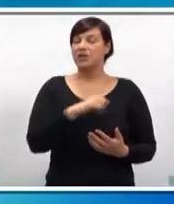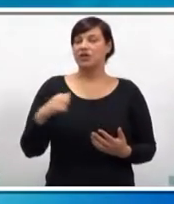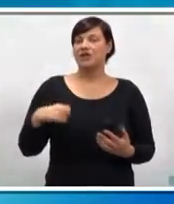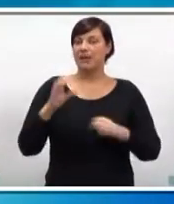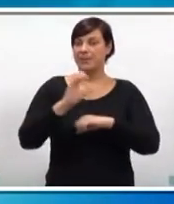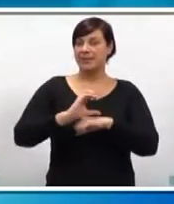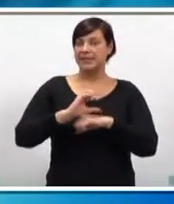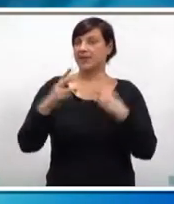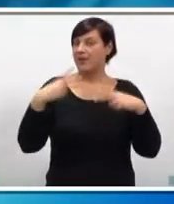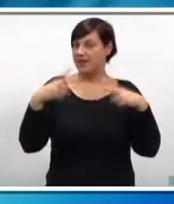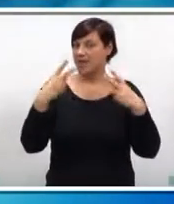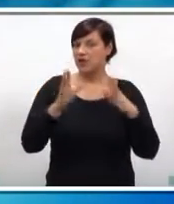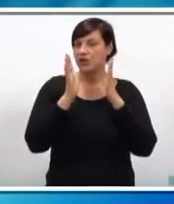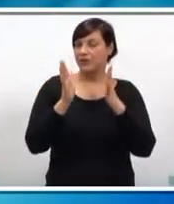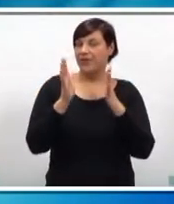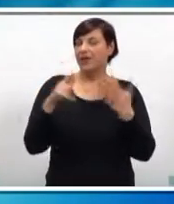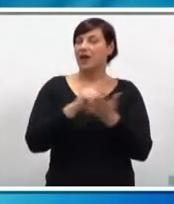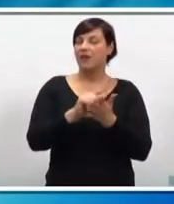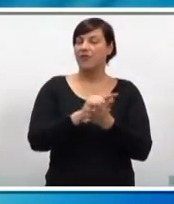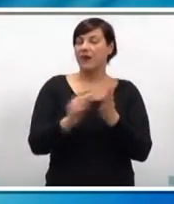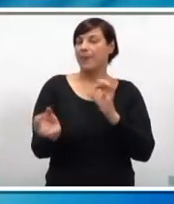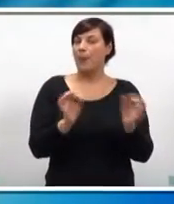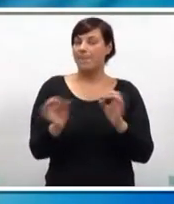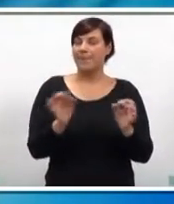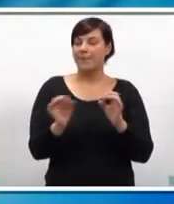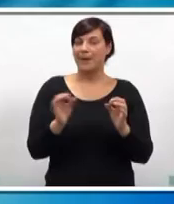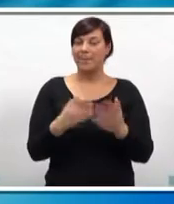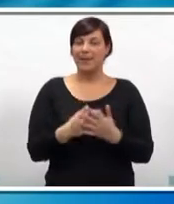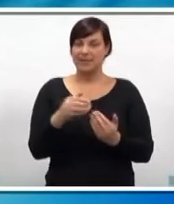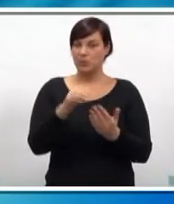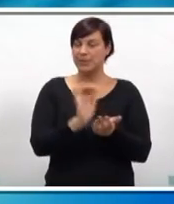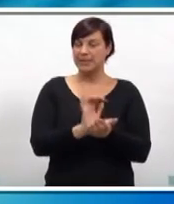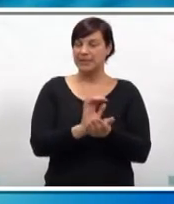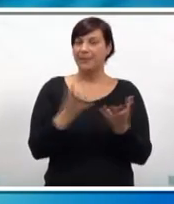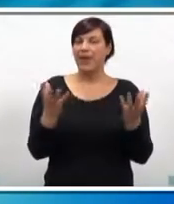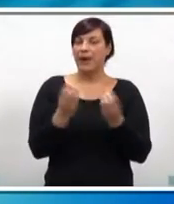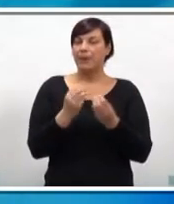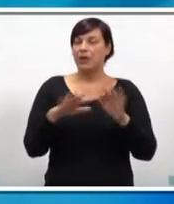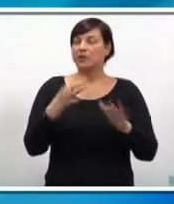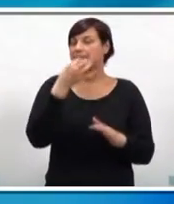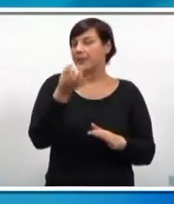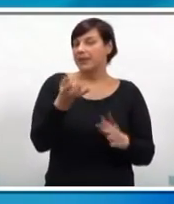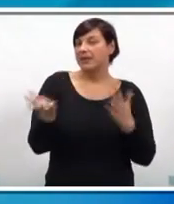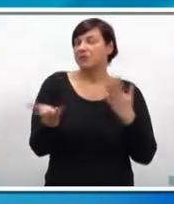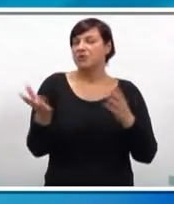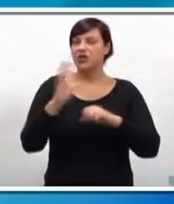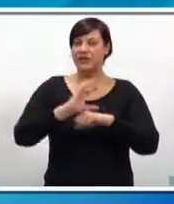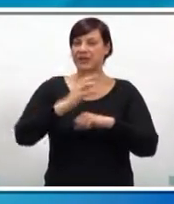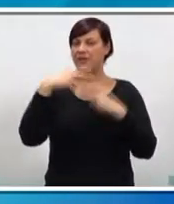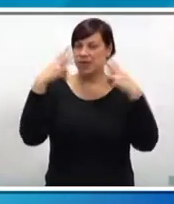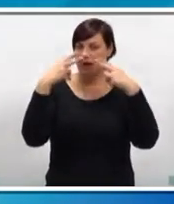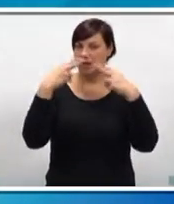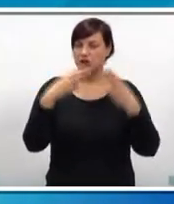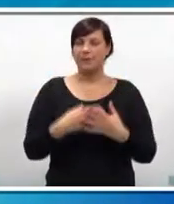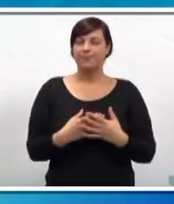crkva, uvjetno rečeno, traži od svojih vjernika u ovom razdoblju pripreme za najveći katolički blagdan. Mnogi ljudi se pitaju pa što crkva traži u korizmi.